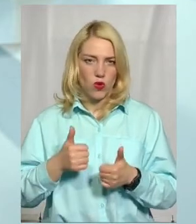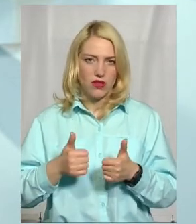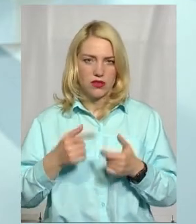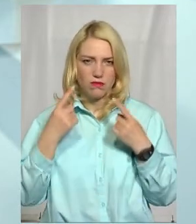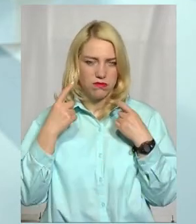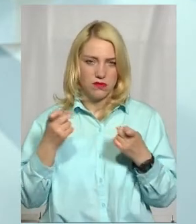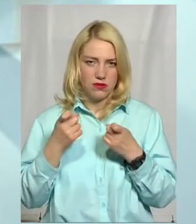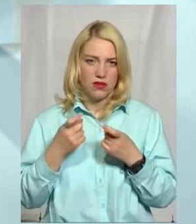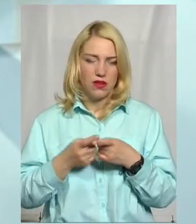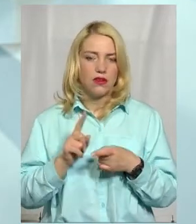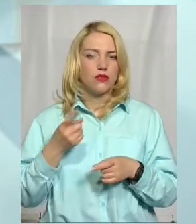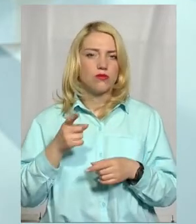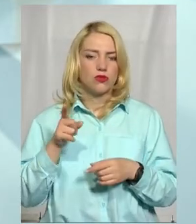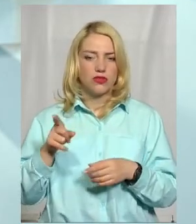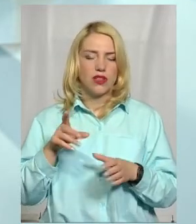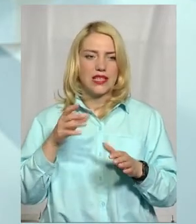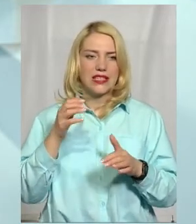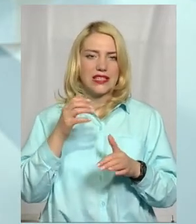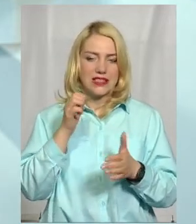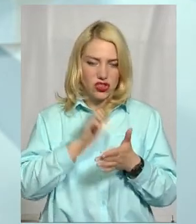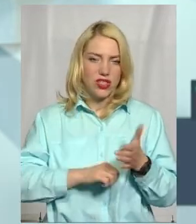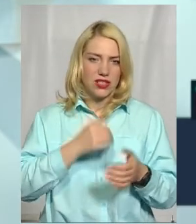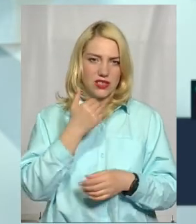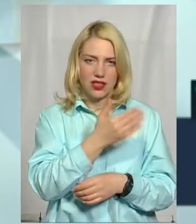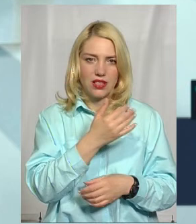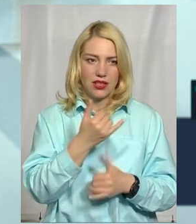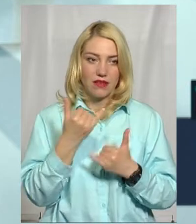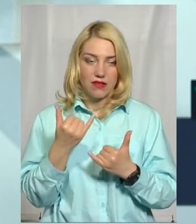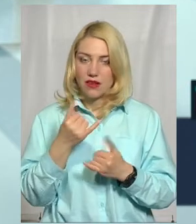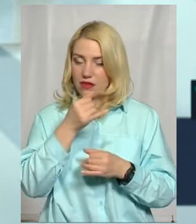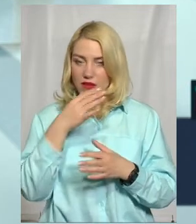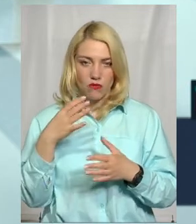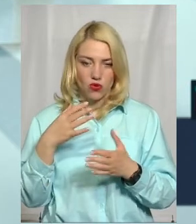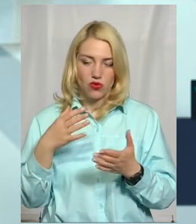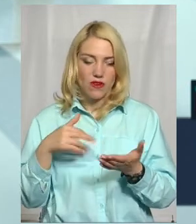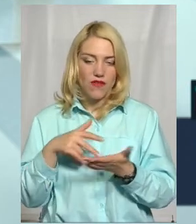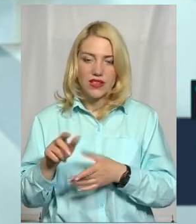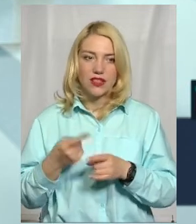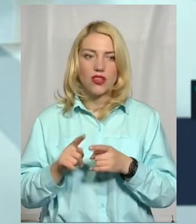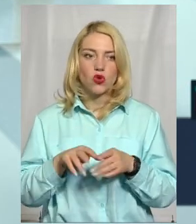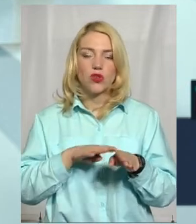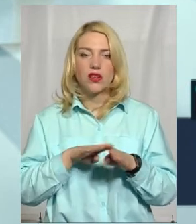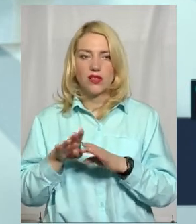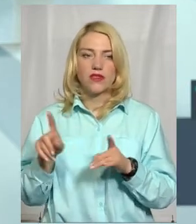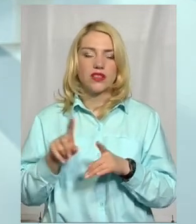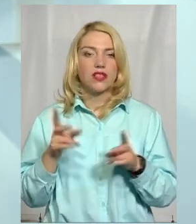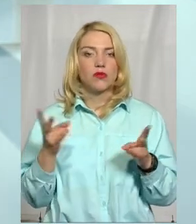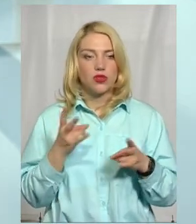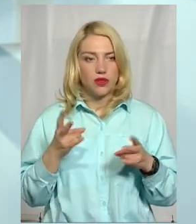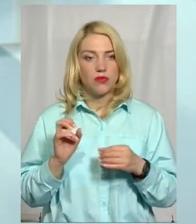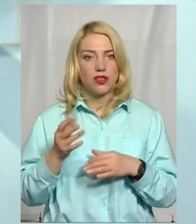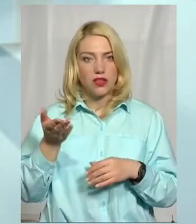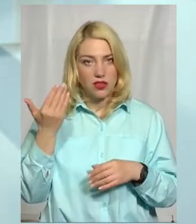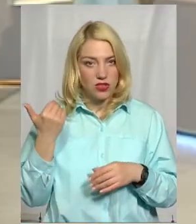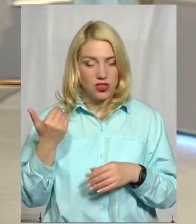саме через них, в тому числі, вони не можуть зараз належним чином вийти на той рівень, на яким вони хоча б були.